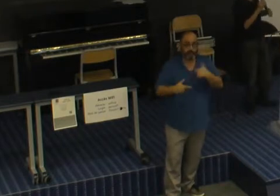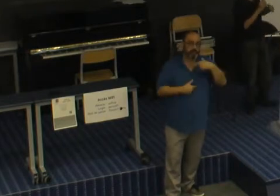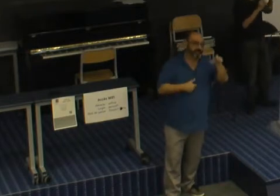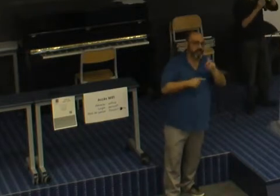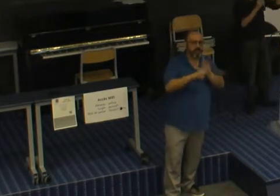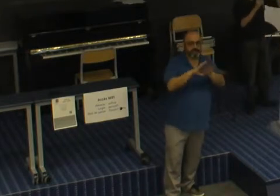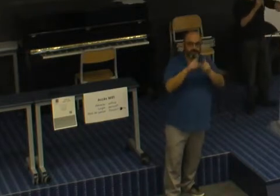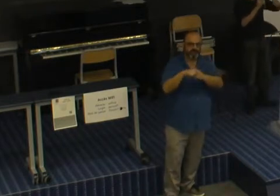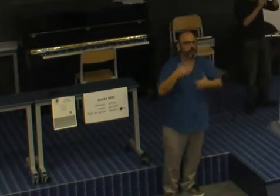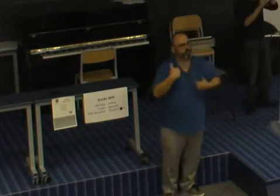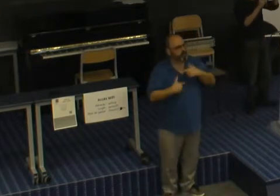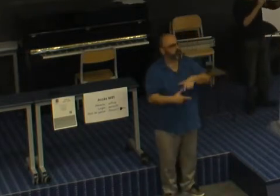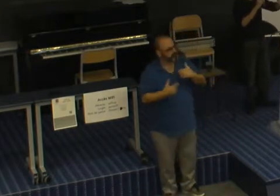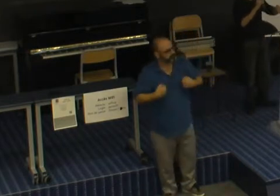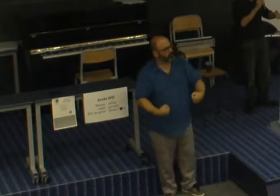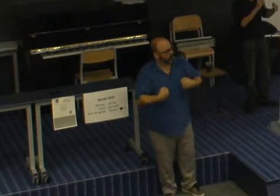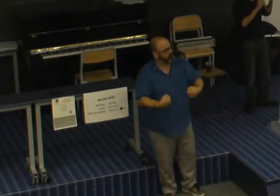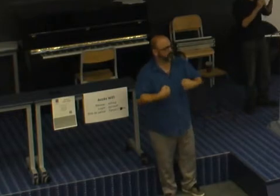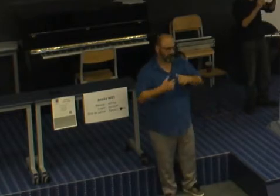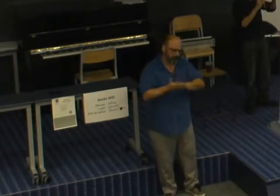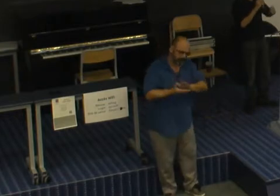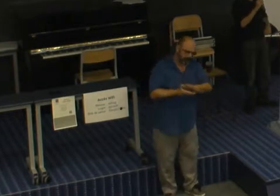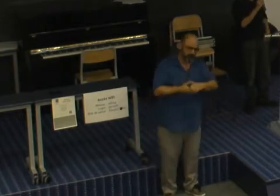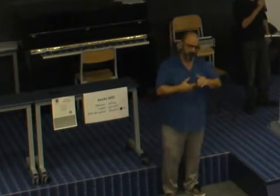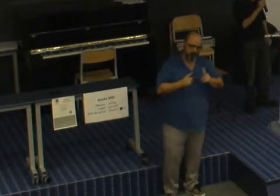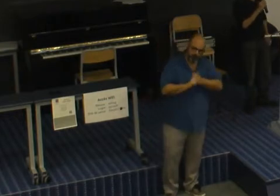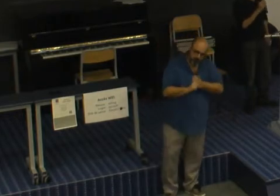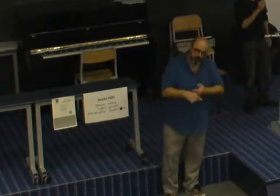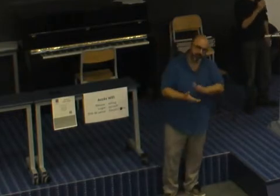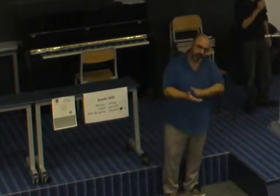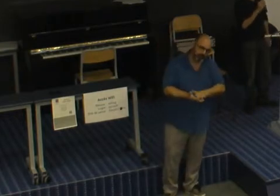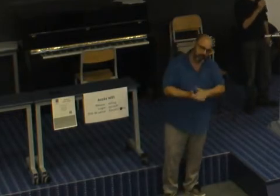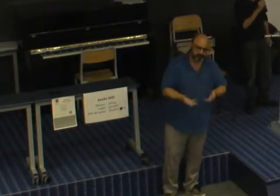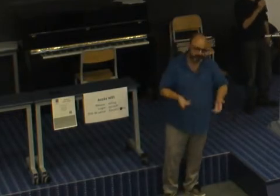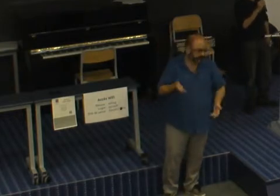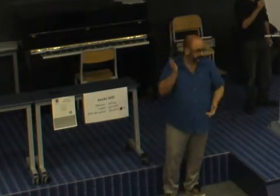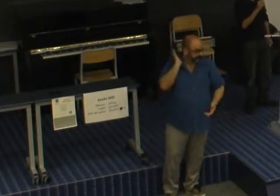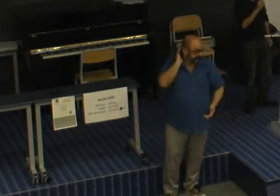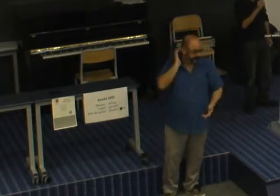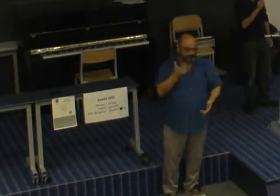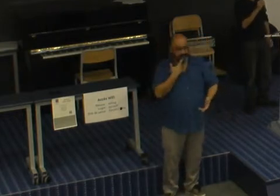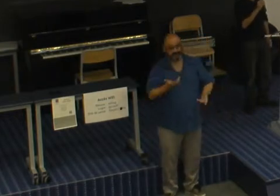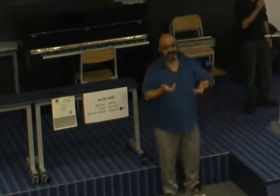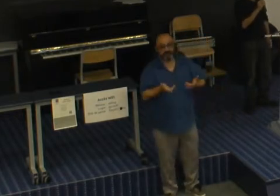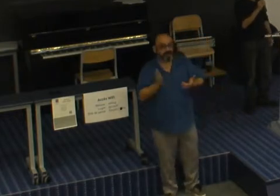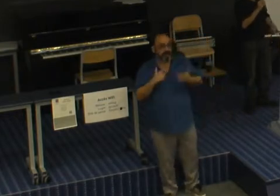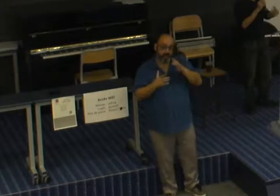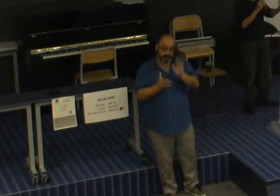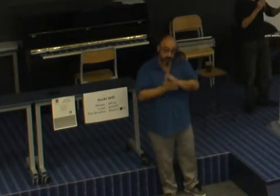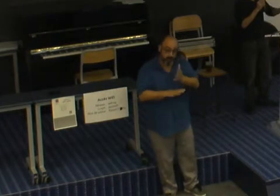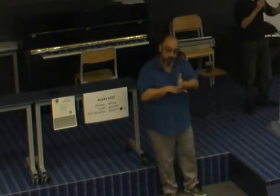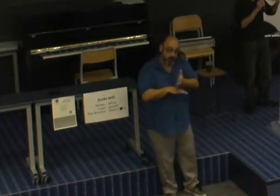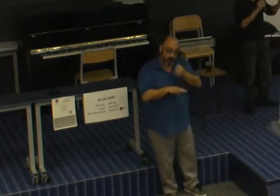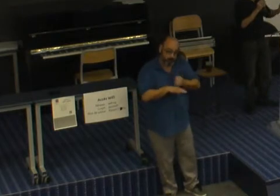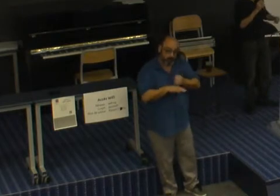volontaires, sont courageux, ils luttent et tout. Mais derrière, quand vient le moment de leur donner leur chance au